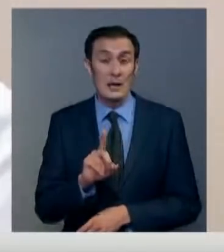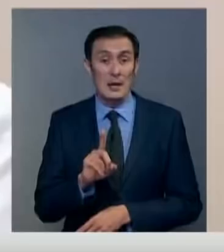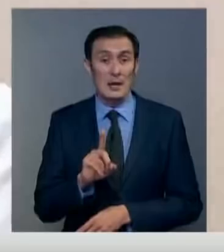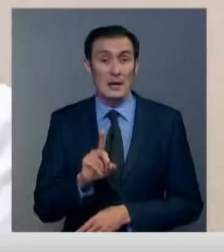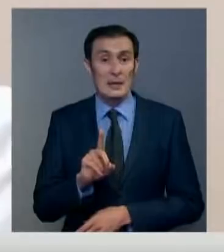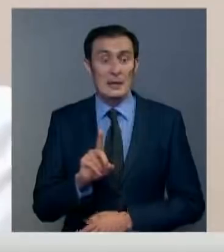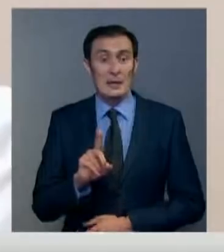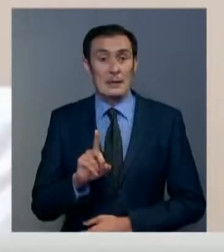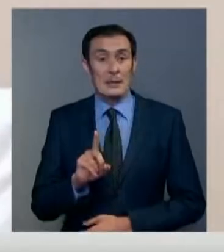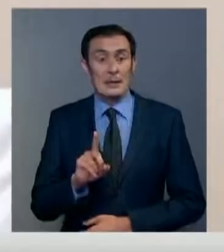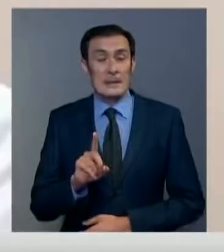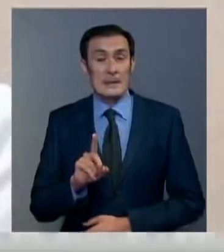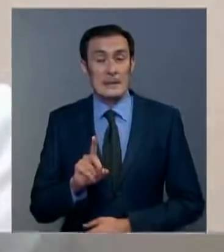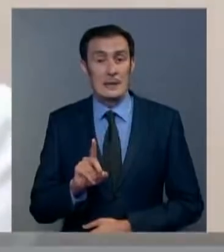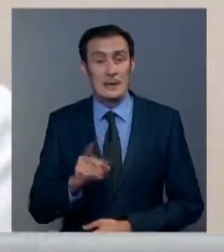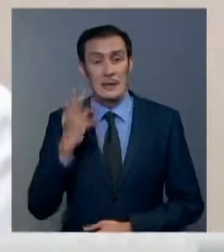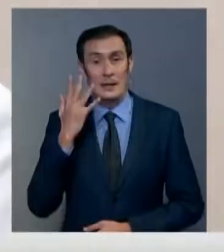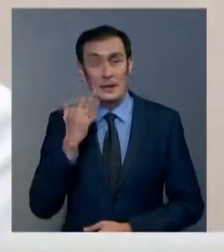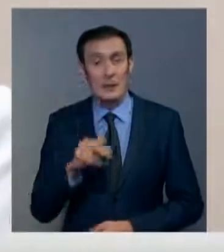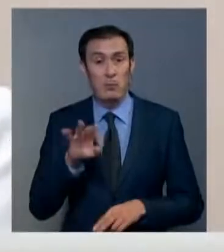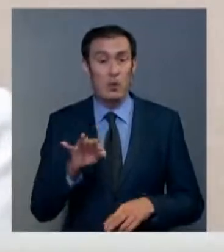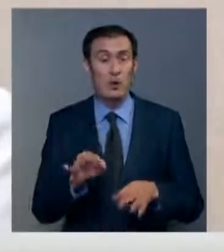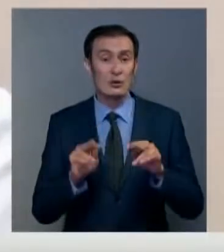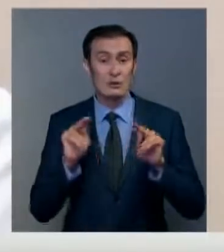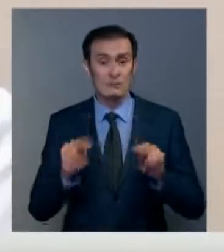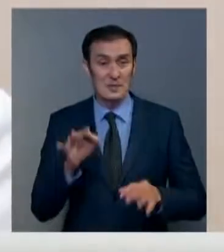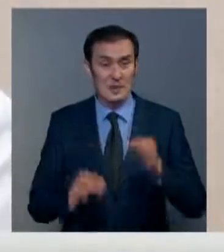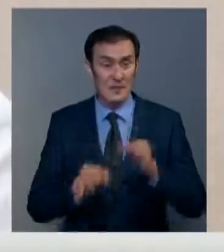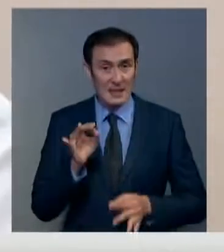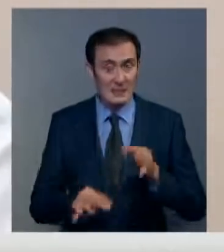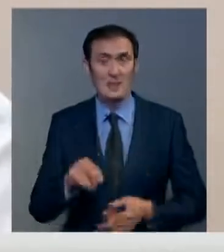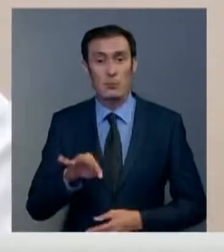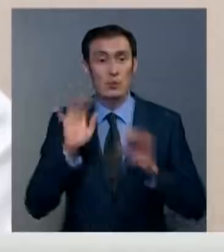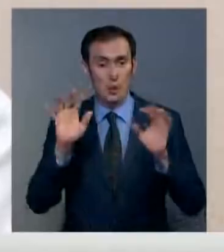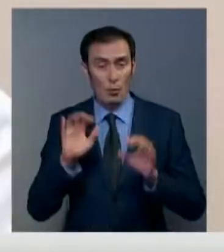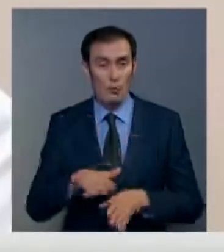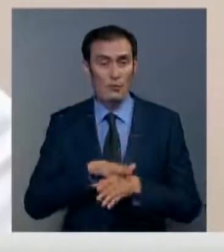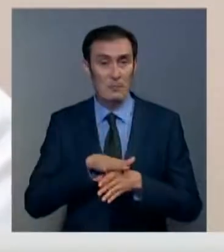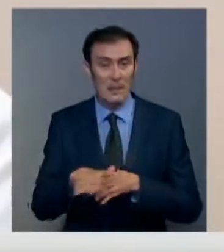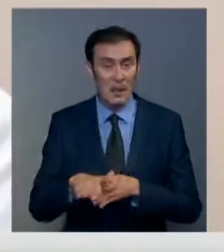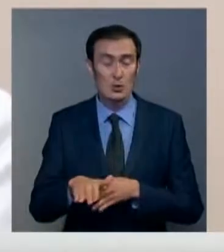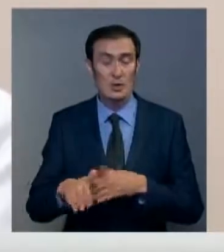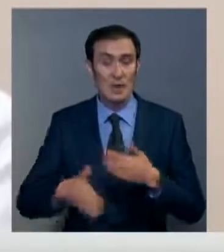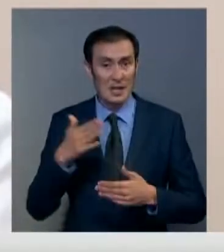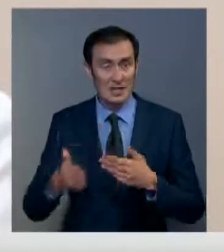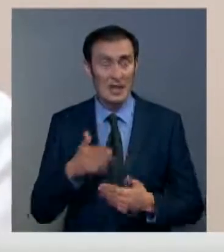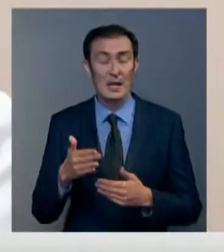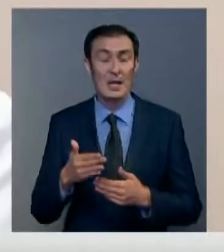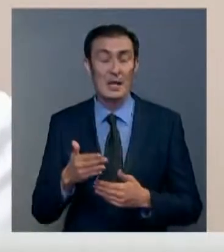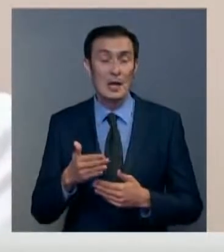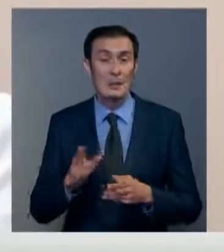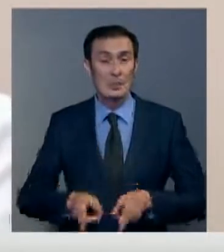справедливость по закону реализуется, сроки получают